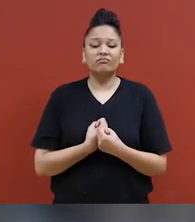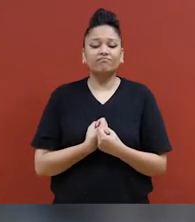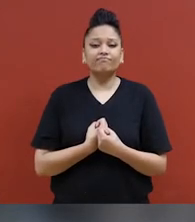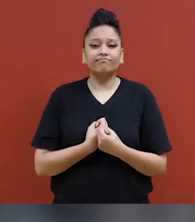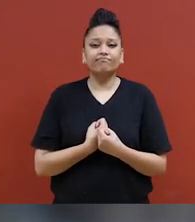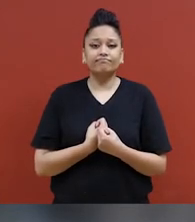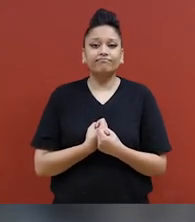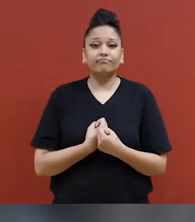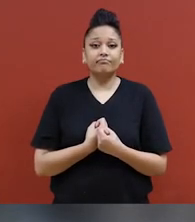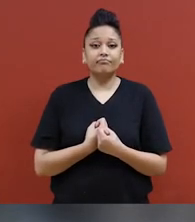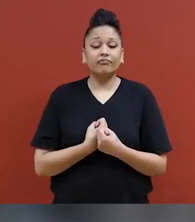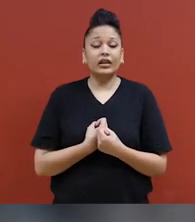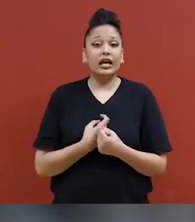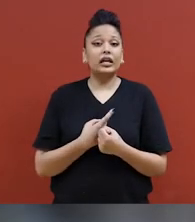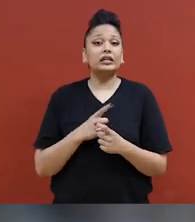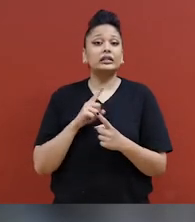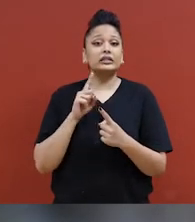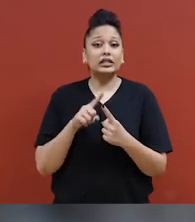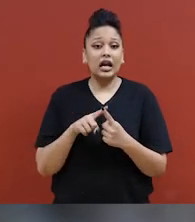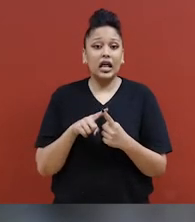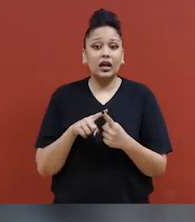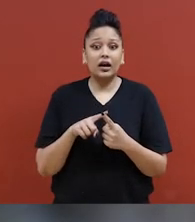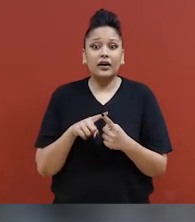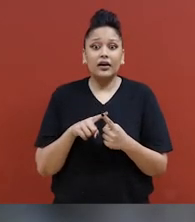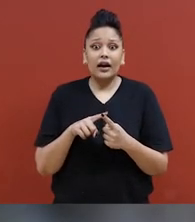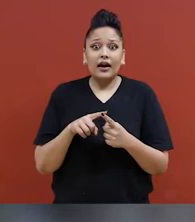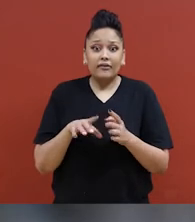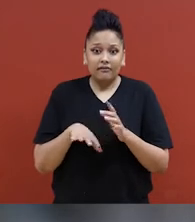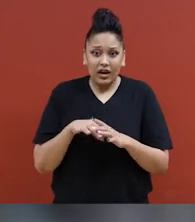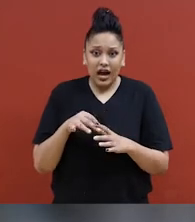jusqu'à ce qu'on trouve notre force intérieure